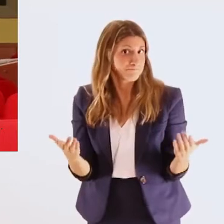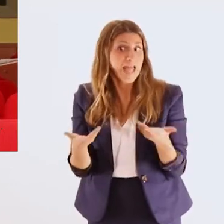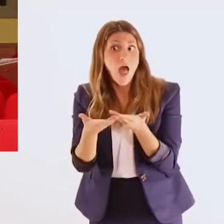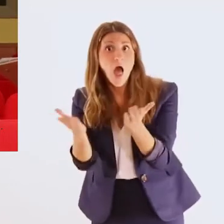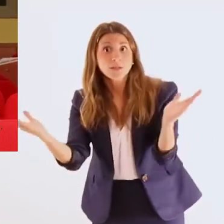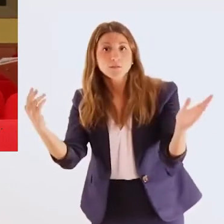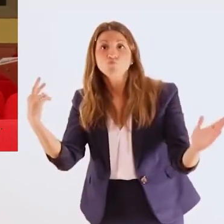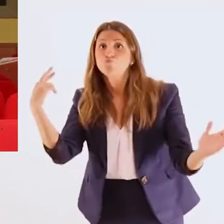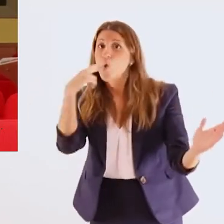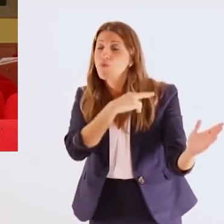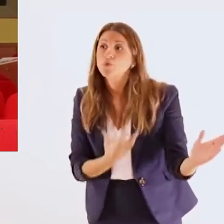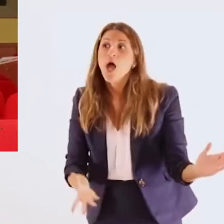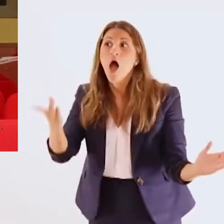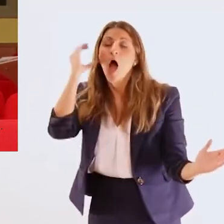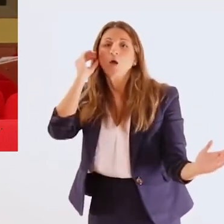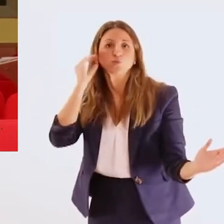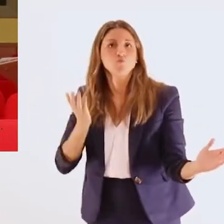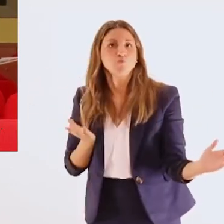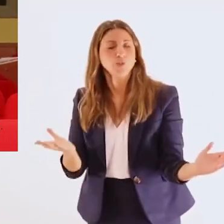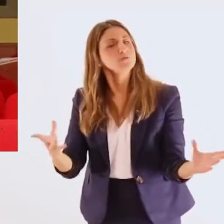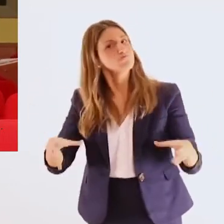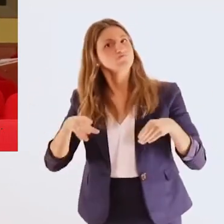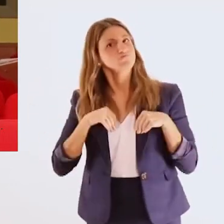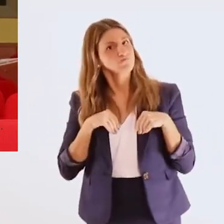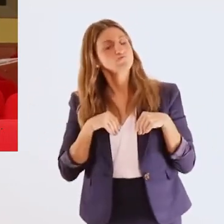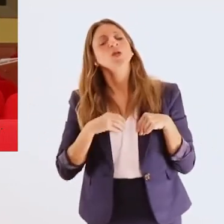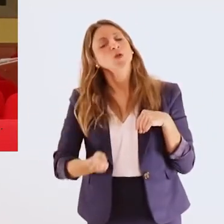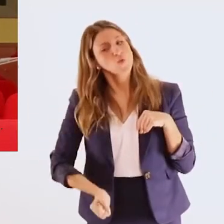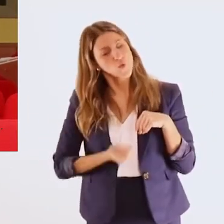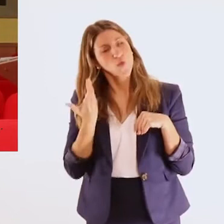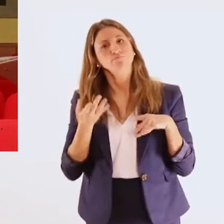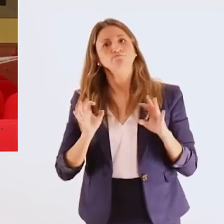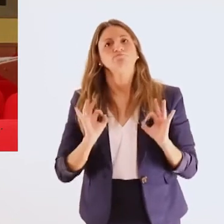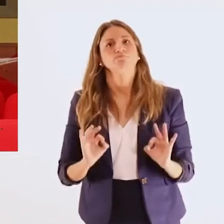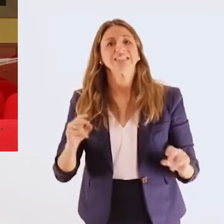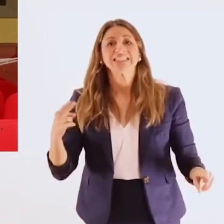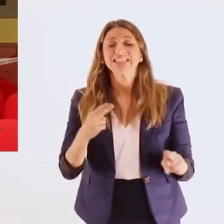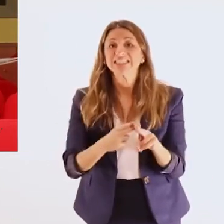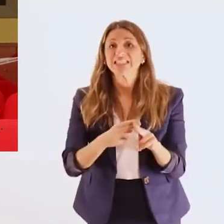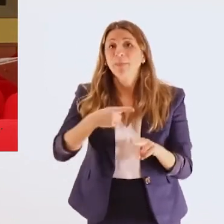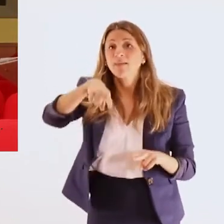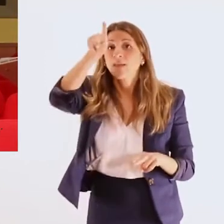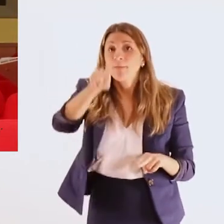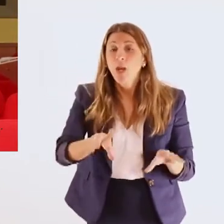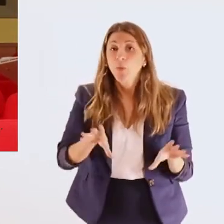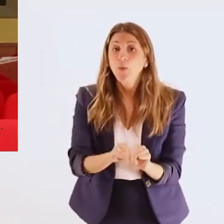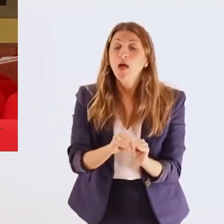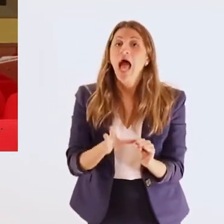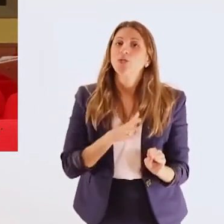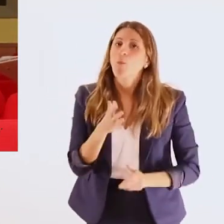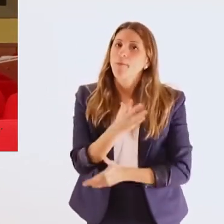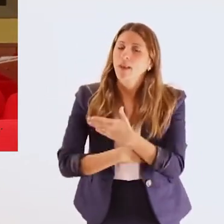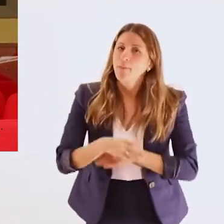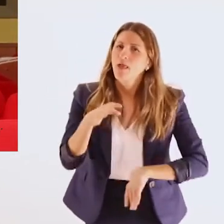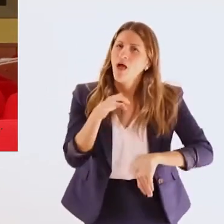για τα ζητήματα των ατόμων με αναπηρία ο Πρωθυπουργός το δέχτηκε και πιστεύω ότι θα